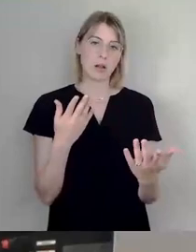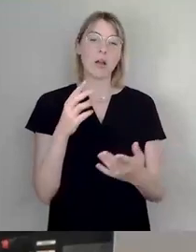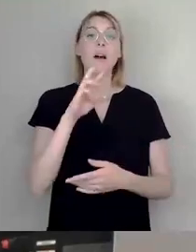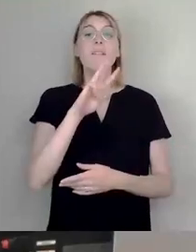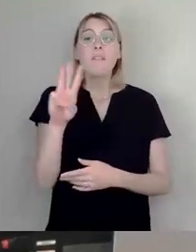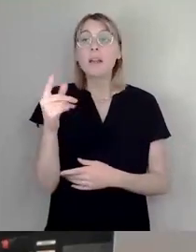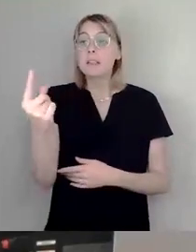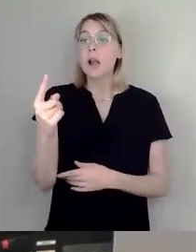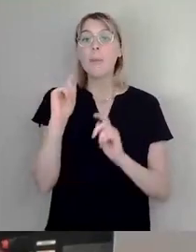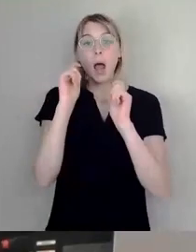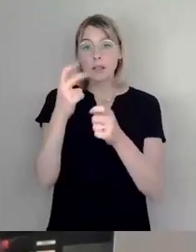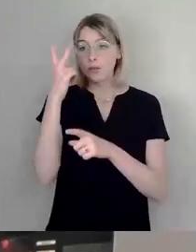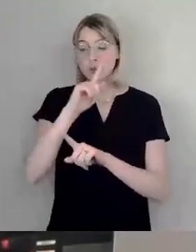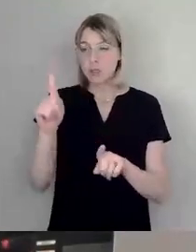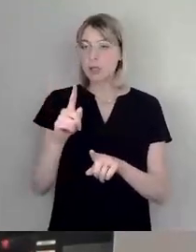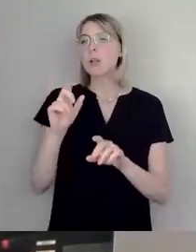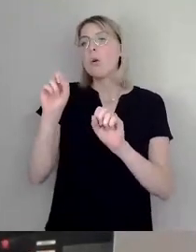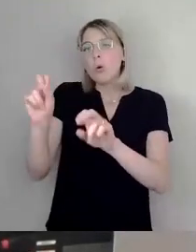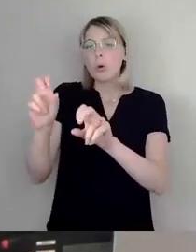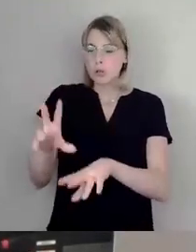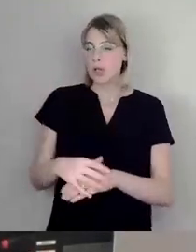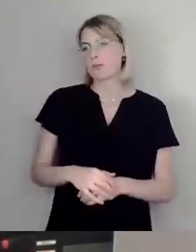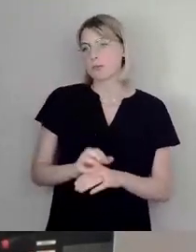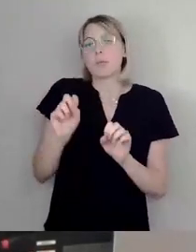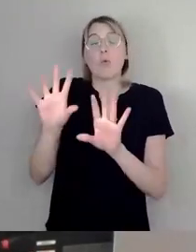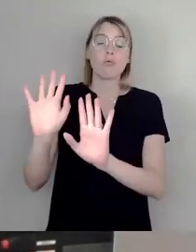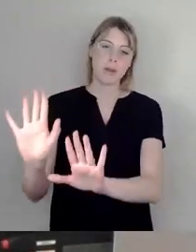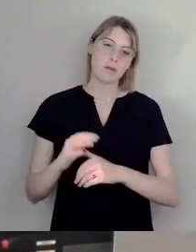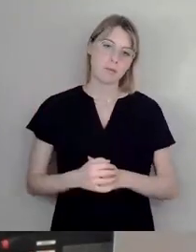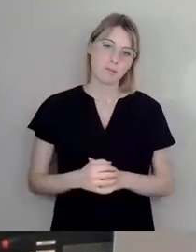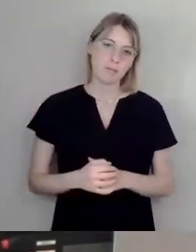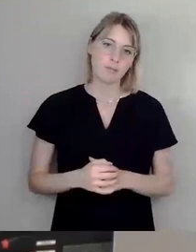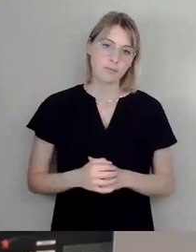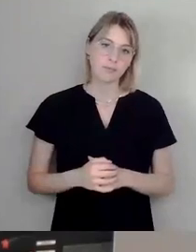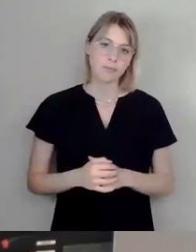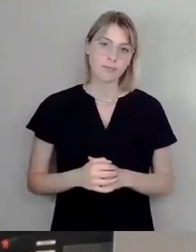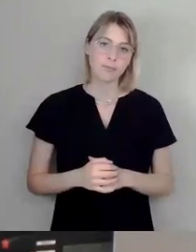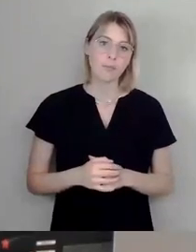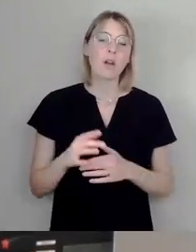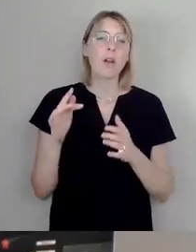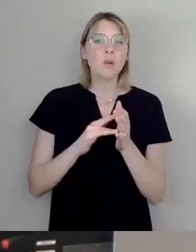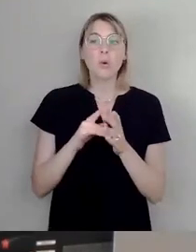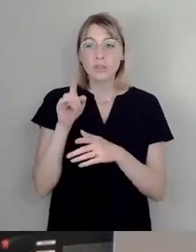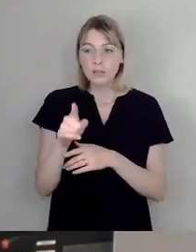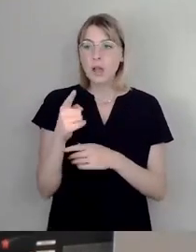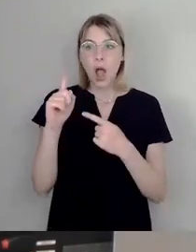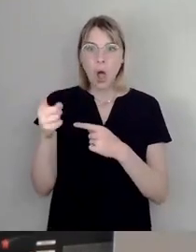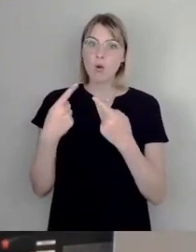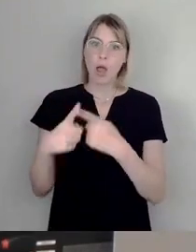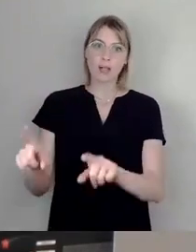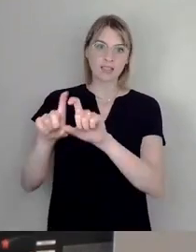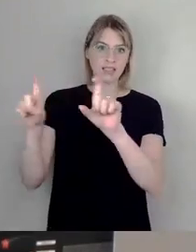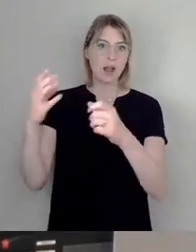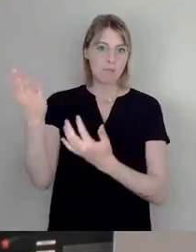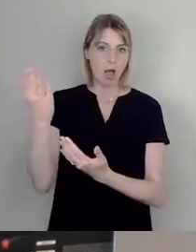verstanden hat, das kann ich ihm mittlerweile nicht für übel nehmen. Weil auch hier geht es um etwas ganz anderes. Wir